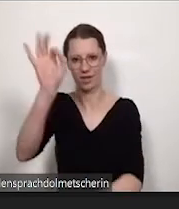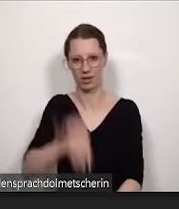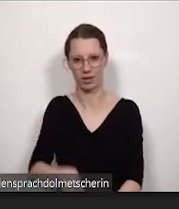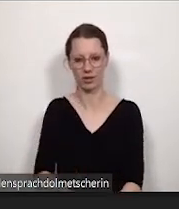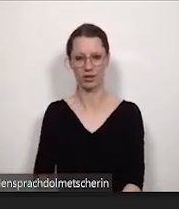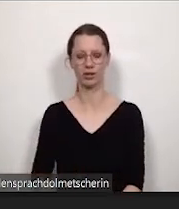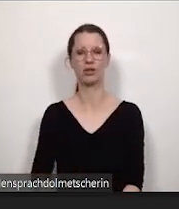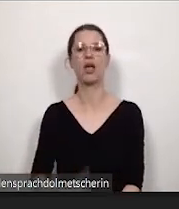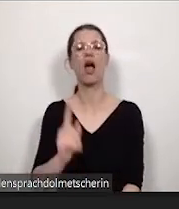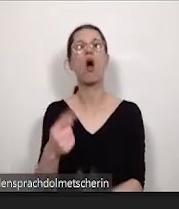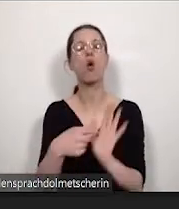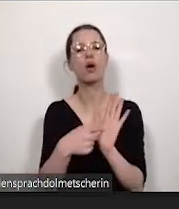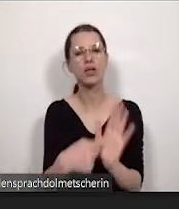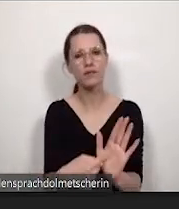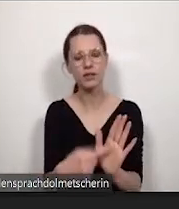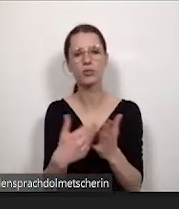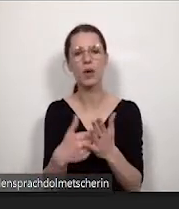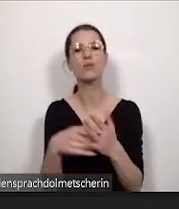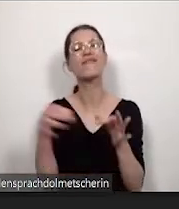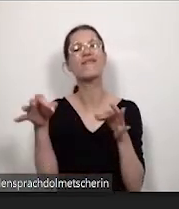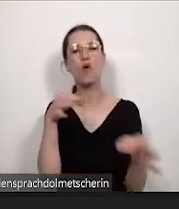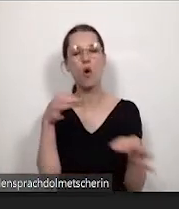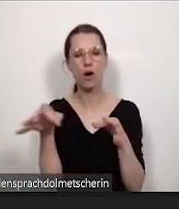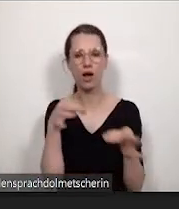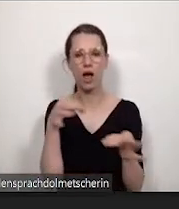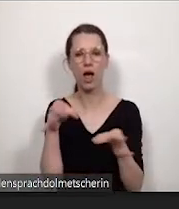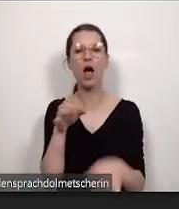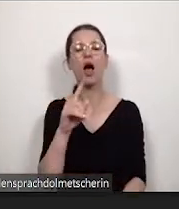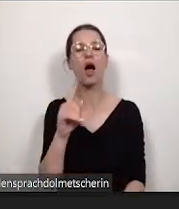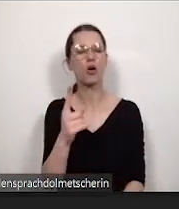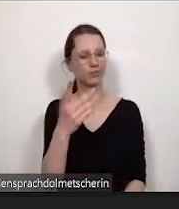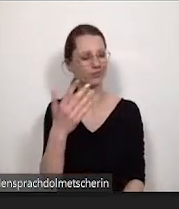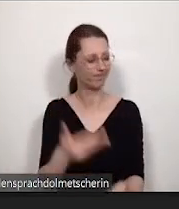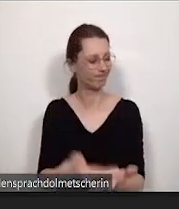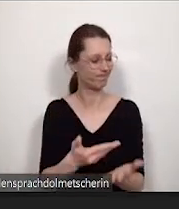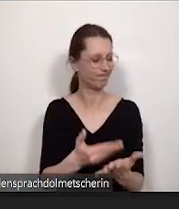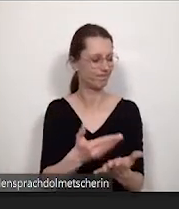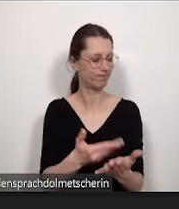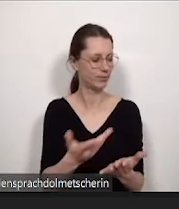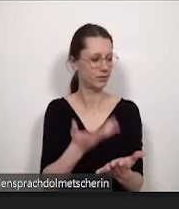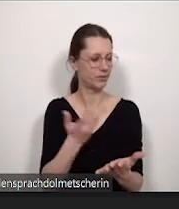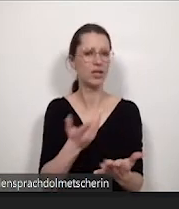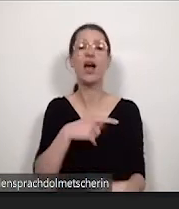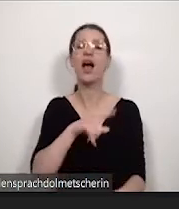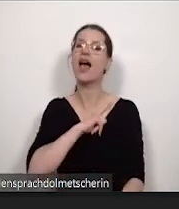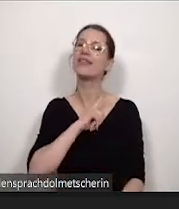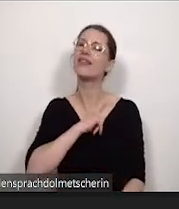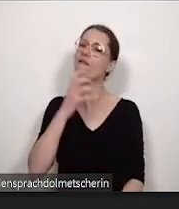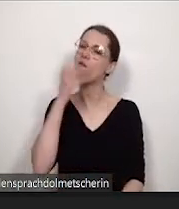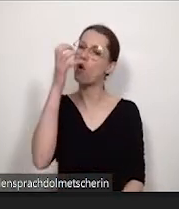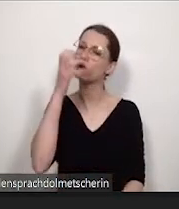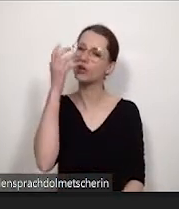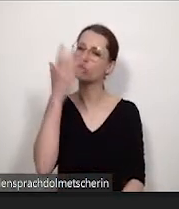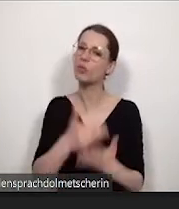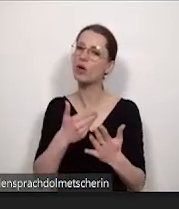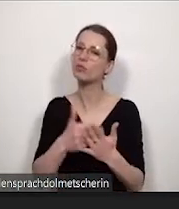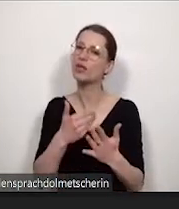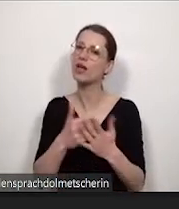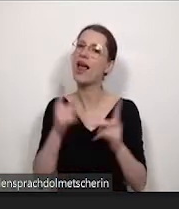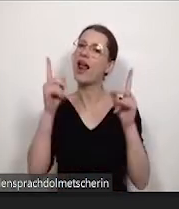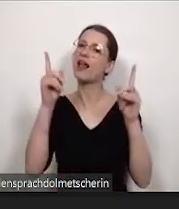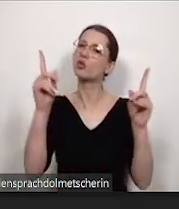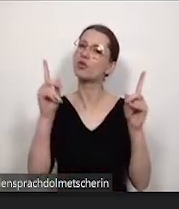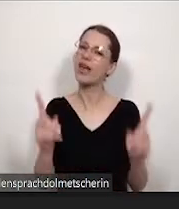Hinweis darauf, also die Folie kann zum Beispiel, ein Szenario ist zum Beispiel das in der eigenen Vorstellung, das Lehrende das in der eigenen Vorstellung